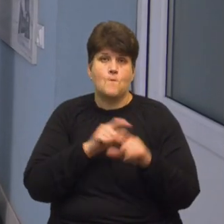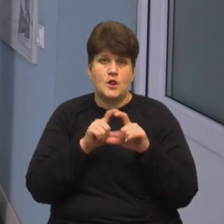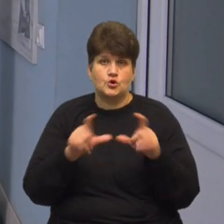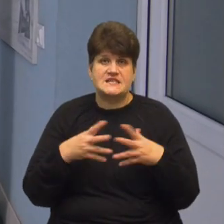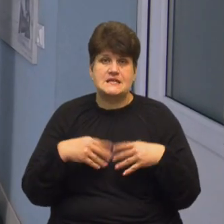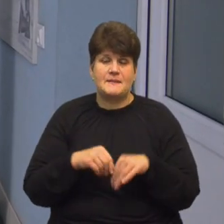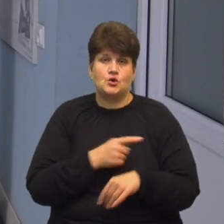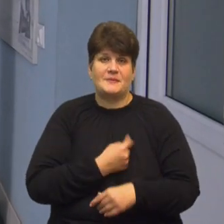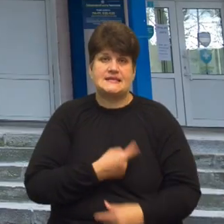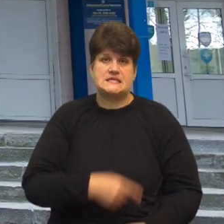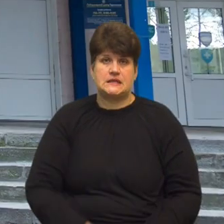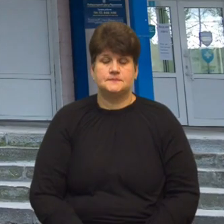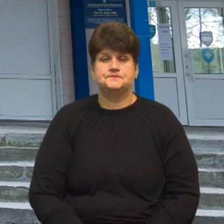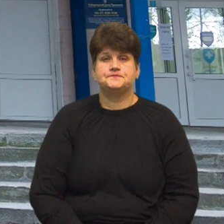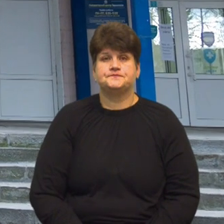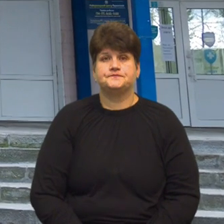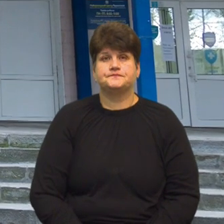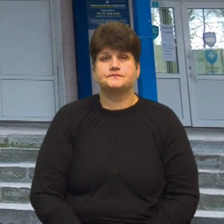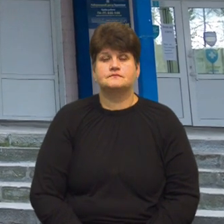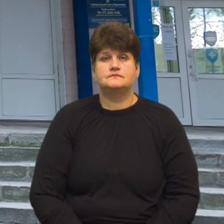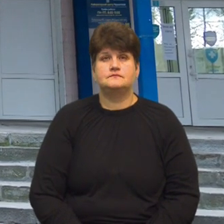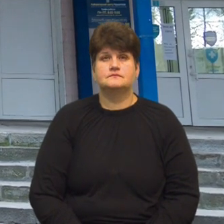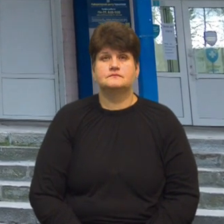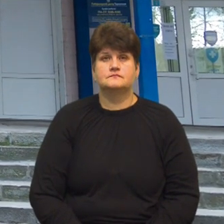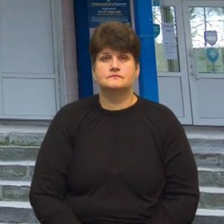Качаровська, Оксана Галіяш, Суспільне новини, Тернопіль.